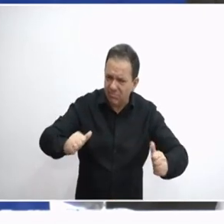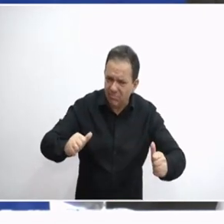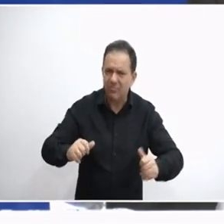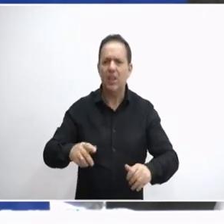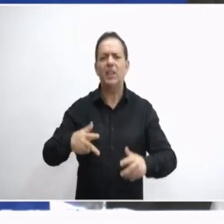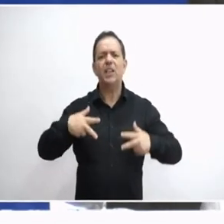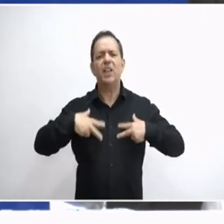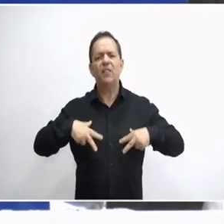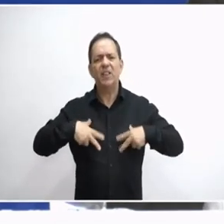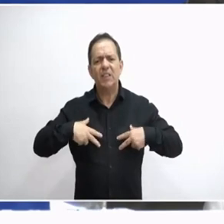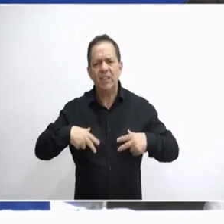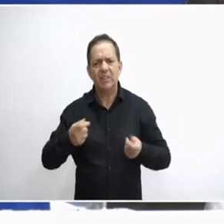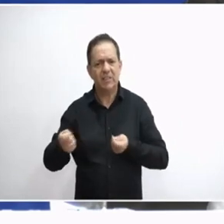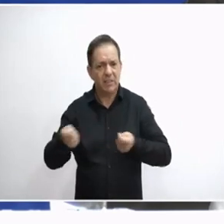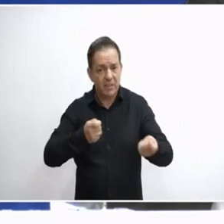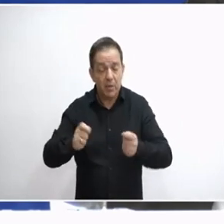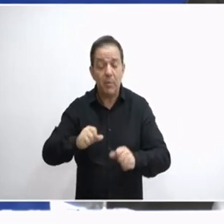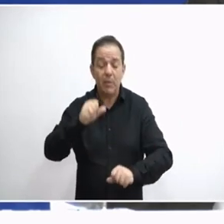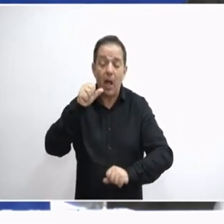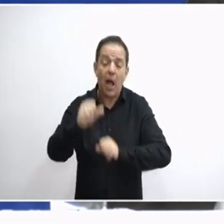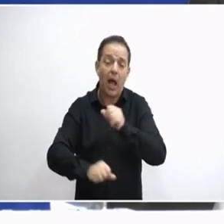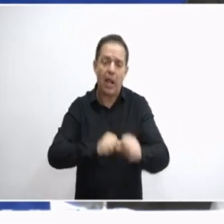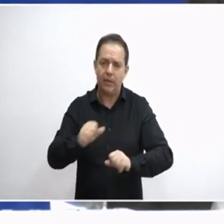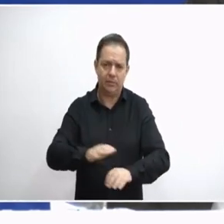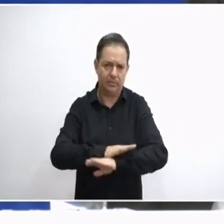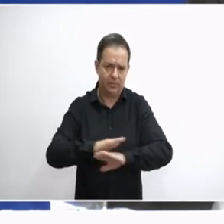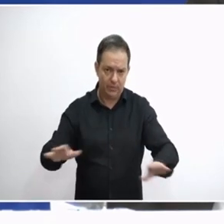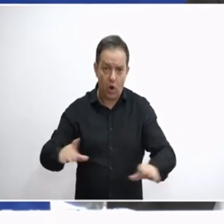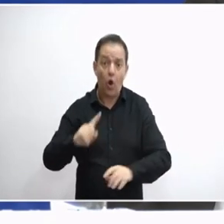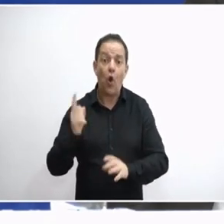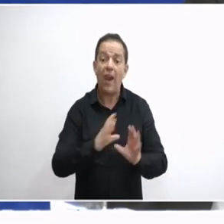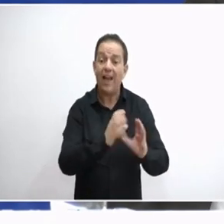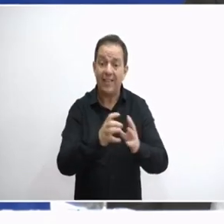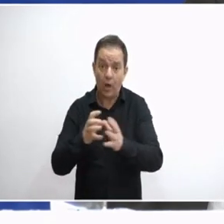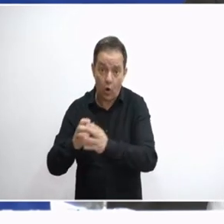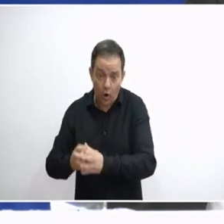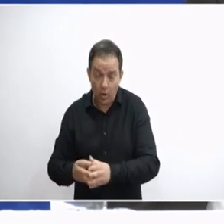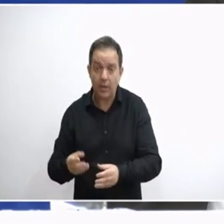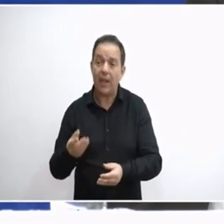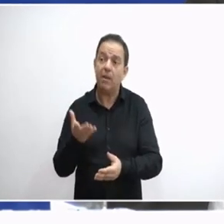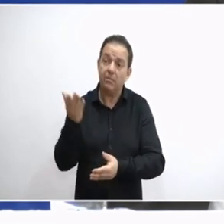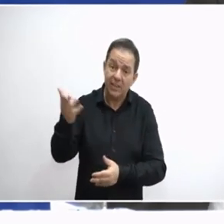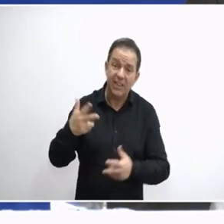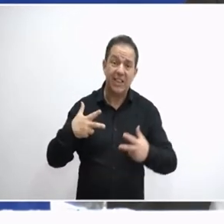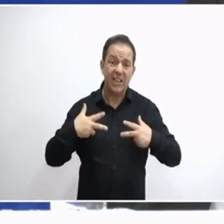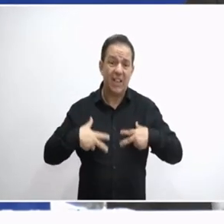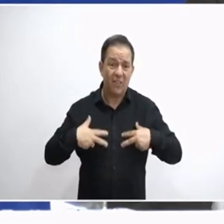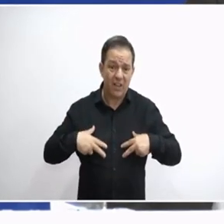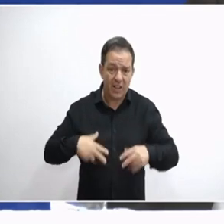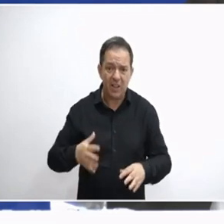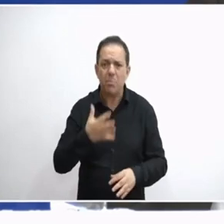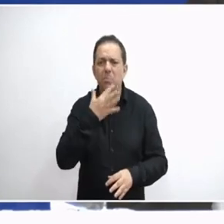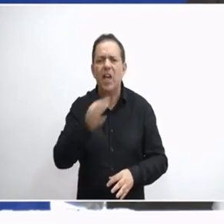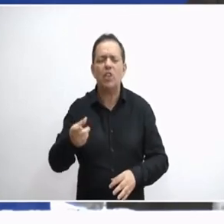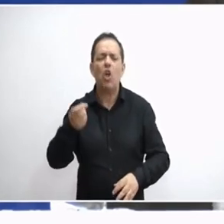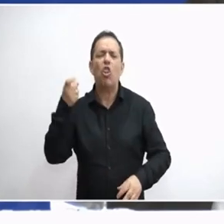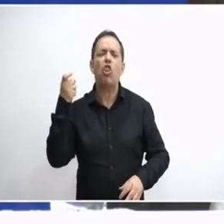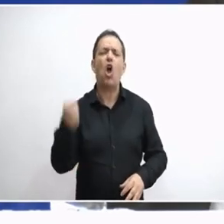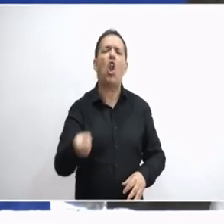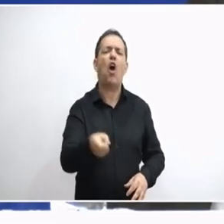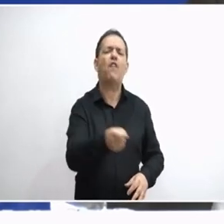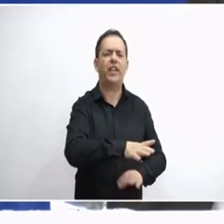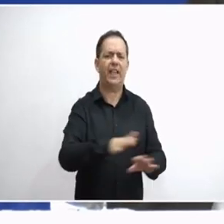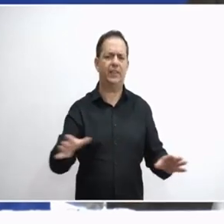δομών που υπάρχει στη χώρα μας. Ουσιαστικά όλα τα κόμματα στην Ελλάδα, αλλά και οι κυβερνητικές πολιτικές είναι, αν το θέλετε, δολοφονικές και